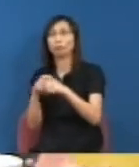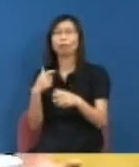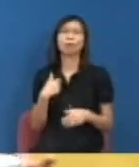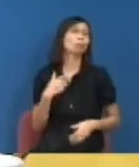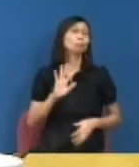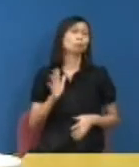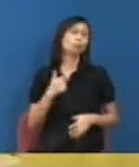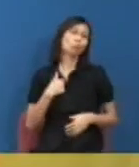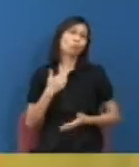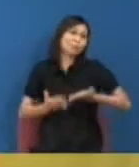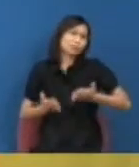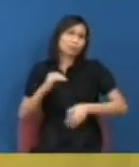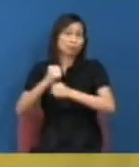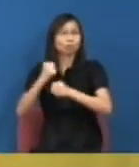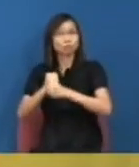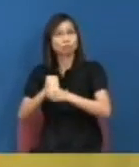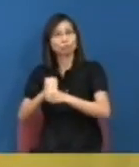是即是